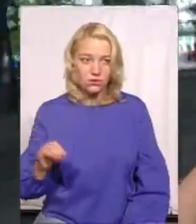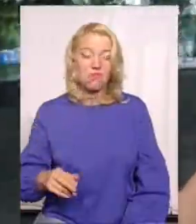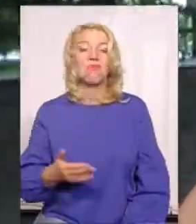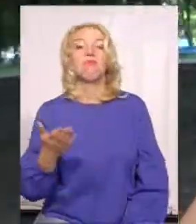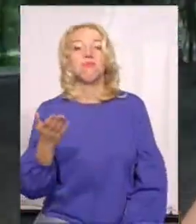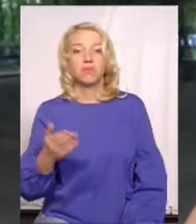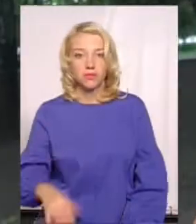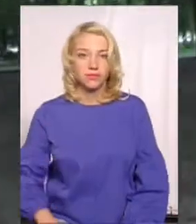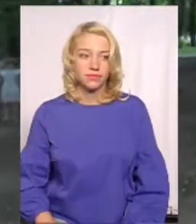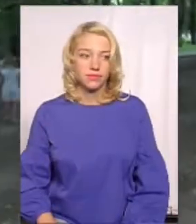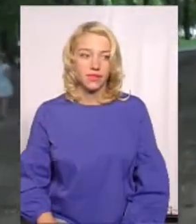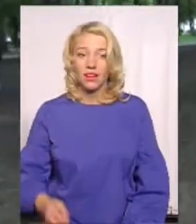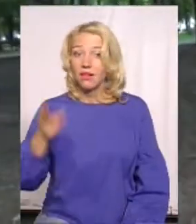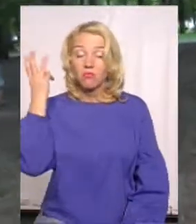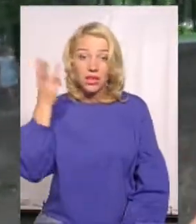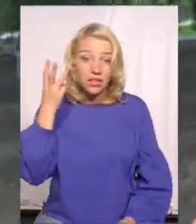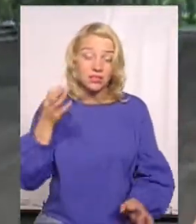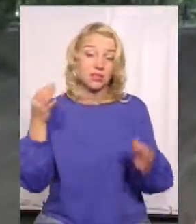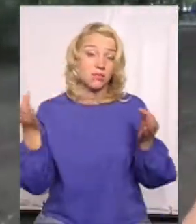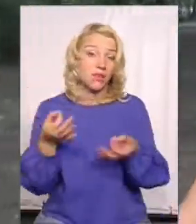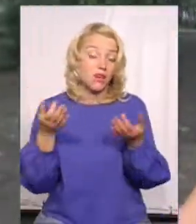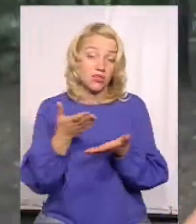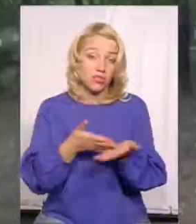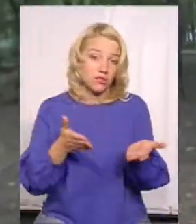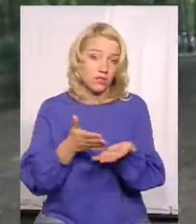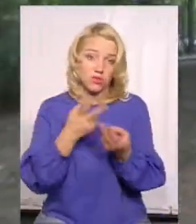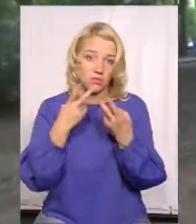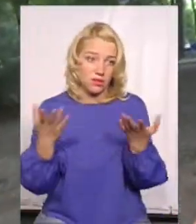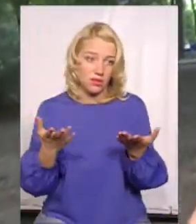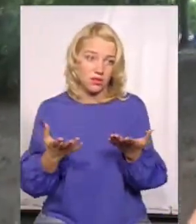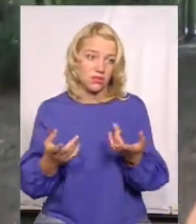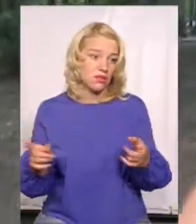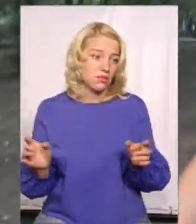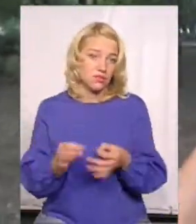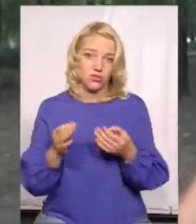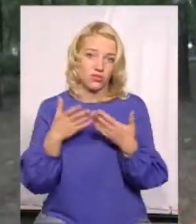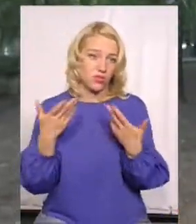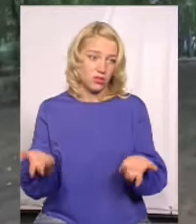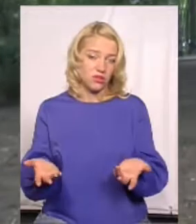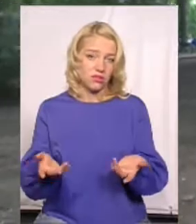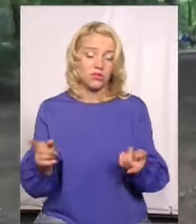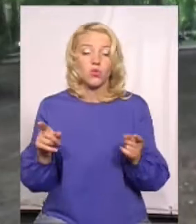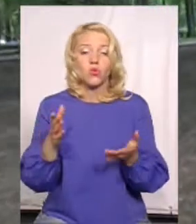У Хмельницькому нема чого подивитися взагалі. Такого нічого. Там є